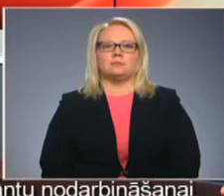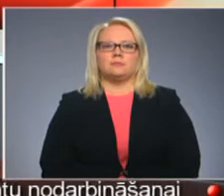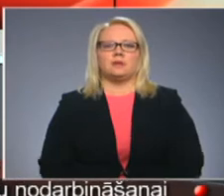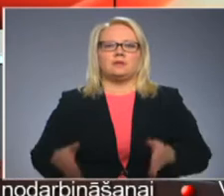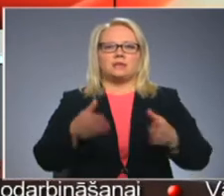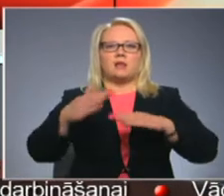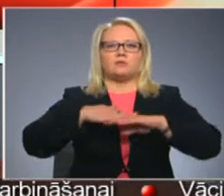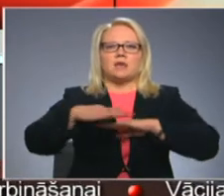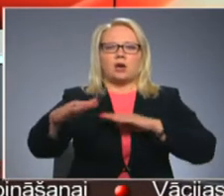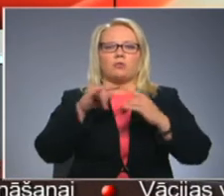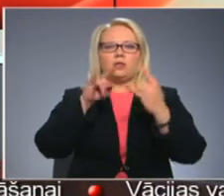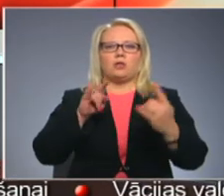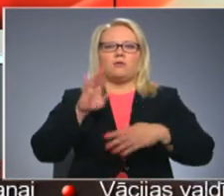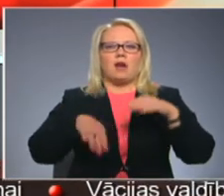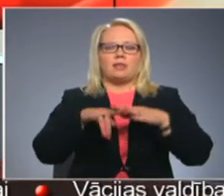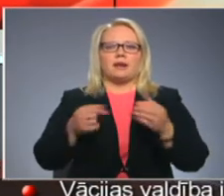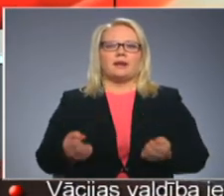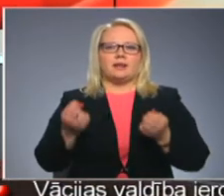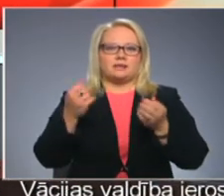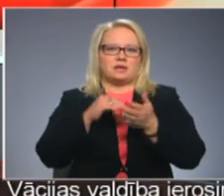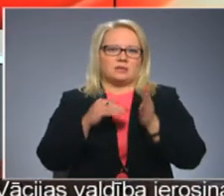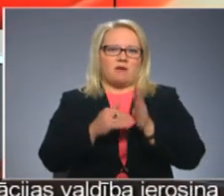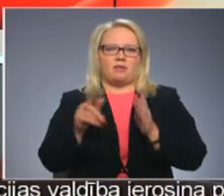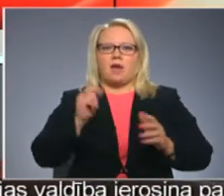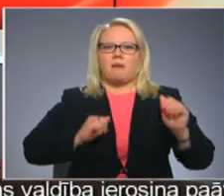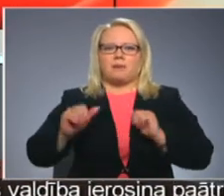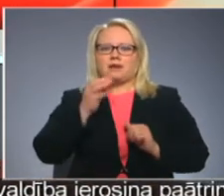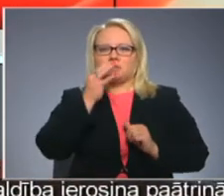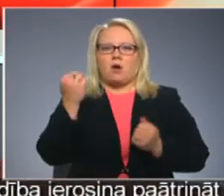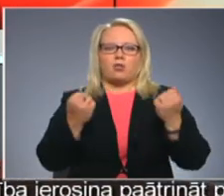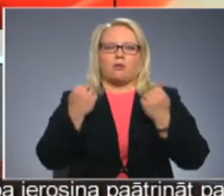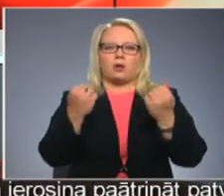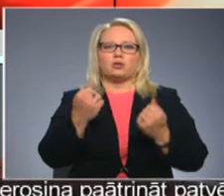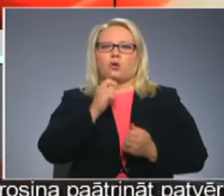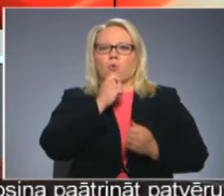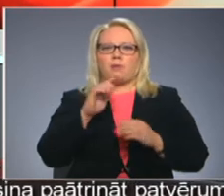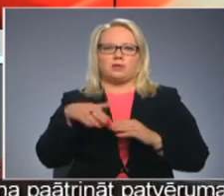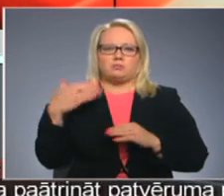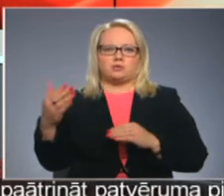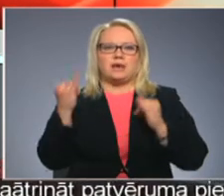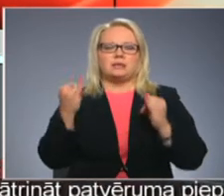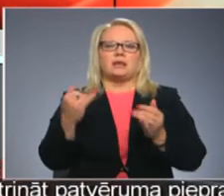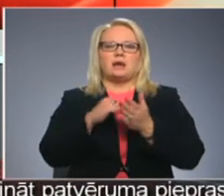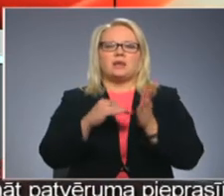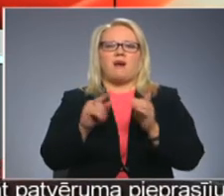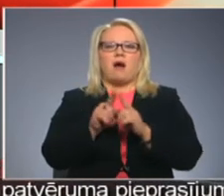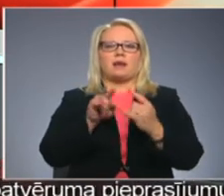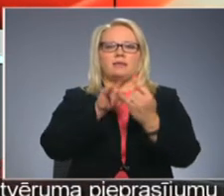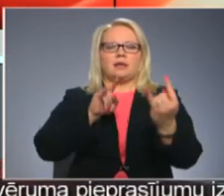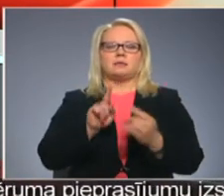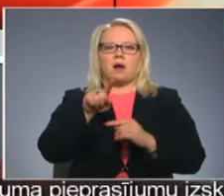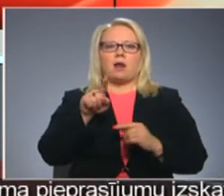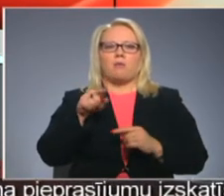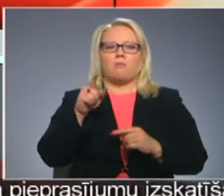Cēļu segumu un tiltu kvalitāti ir kritiskā stāvoklī neapmīrnātība pauža autobraucēja Gulbenas pusē. Sliktā stāvoklī ir arī